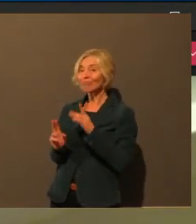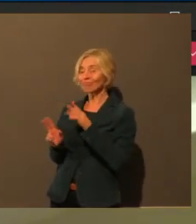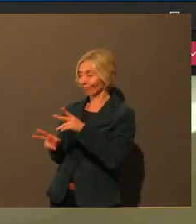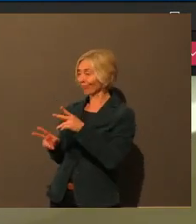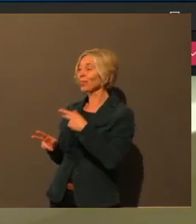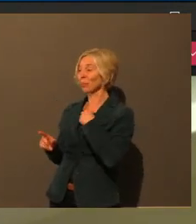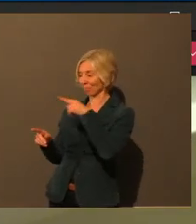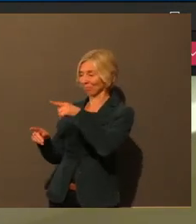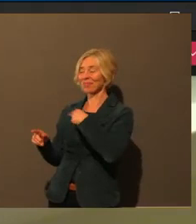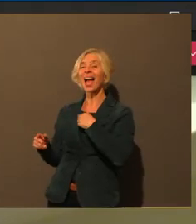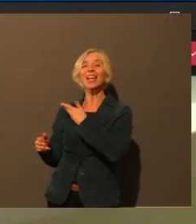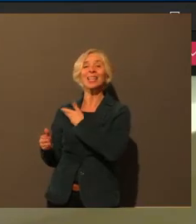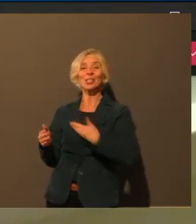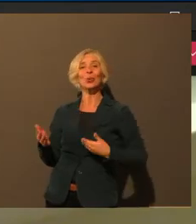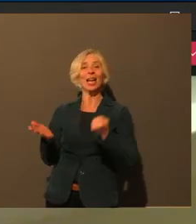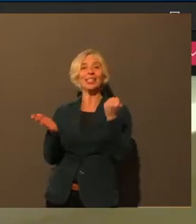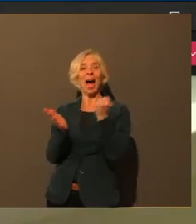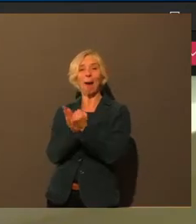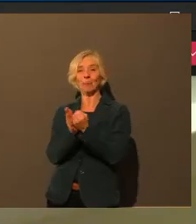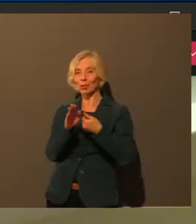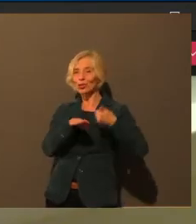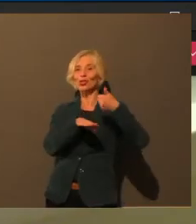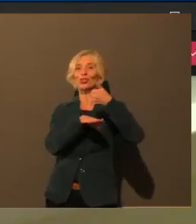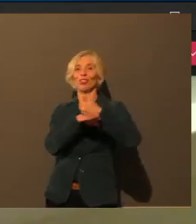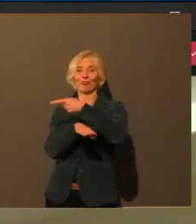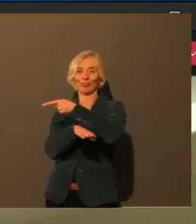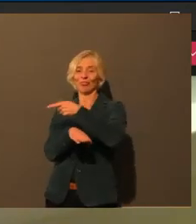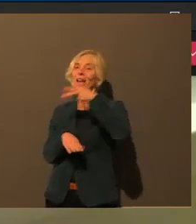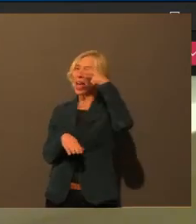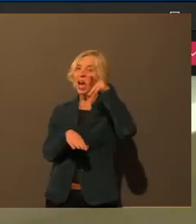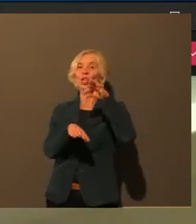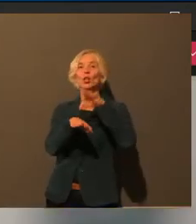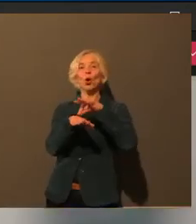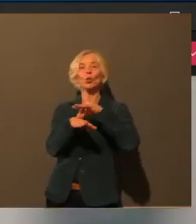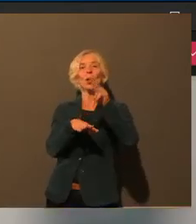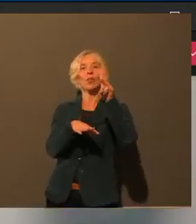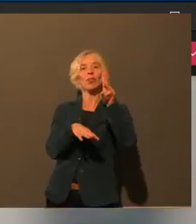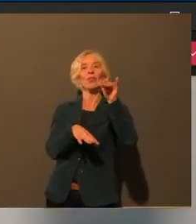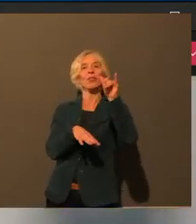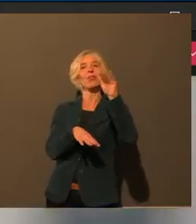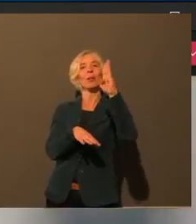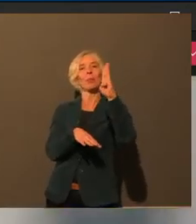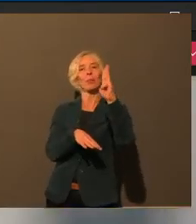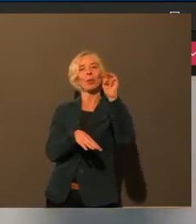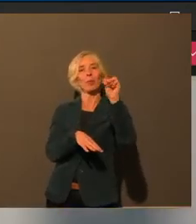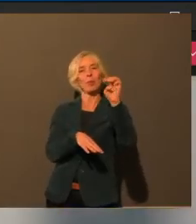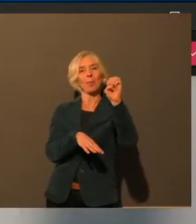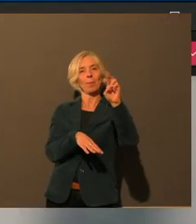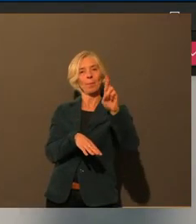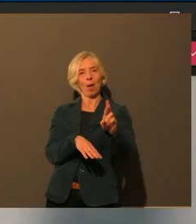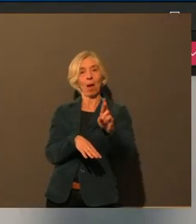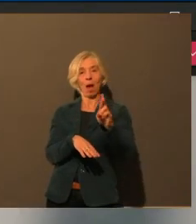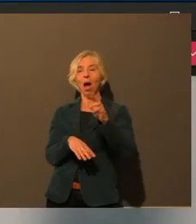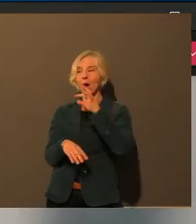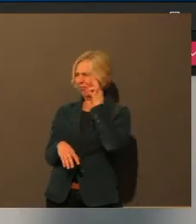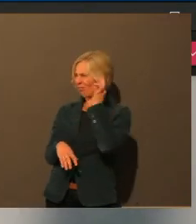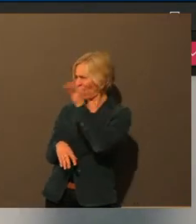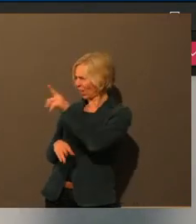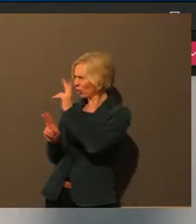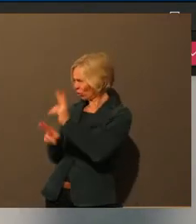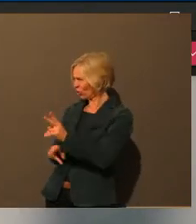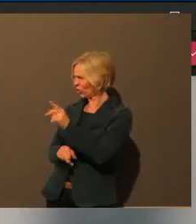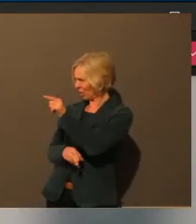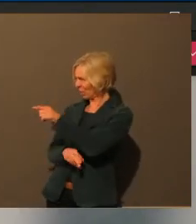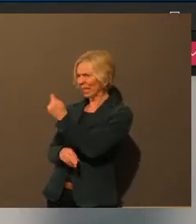Chef von unserem Gesundheitsamt. Weil ich glaube sogar, dass wenn Leute in Quarantäne geschickt werden, gibt es das, glaube ich? Oder ist das nur bei den